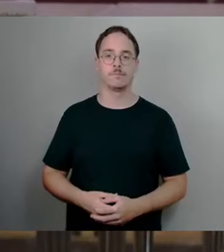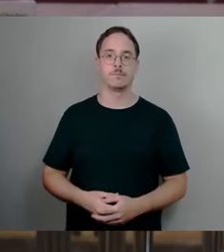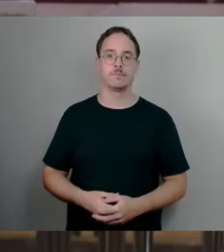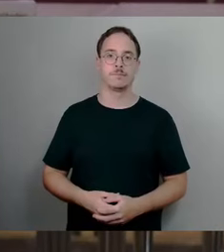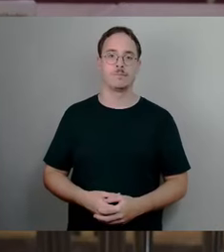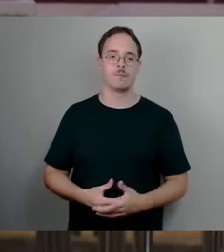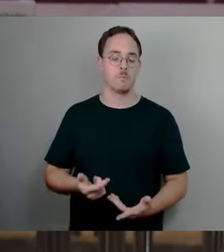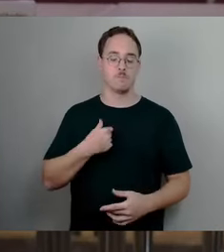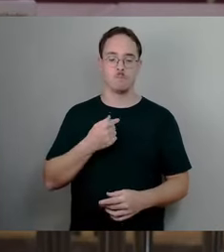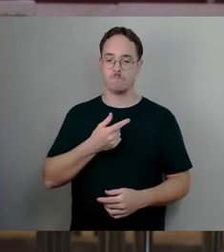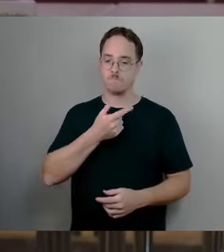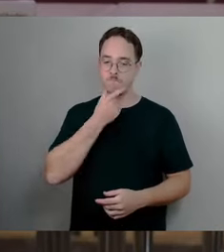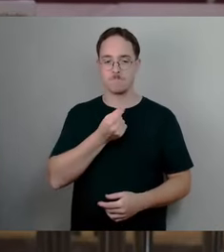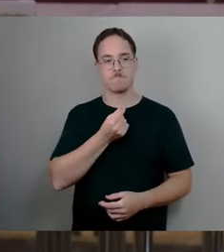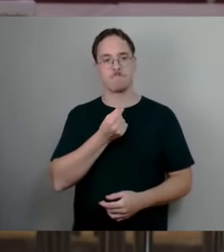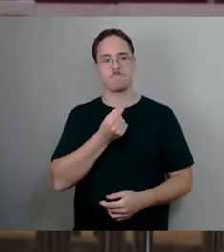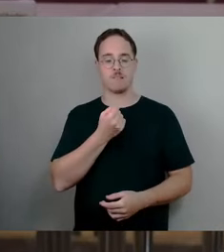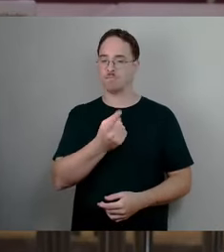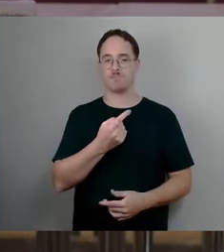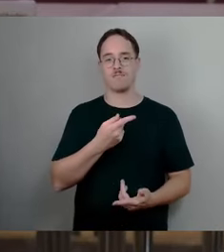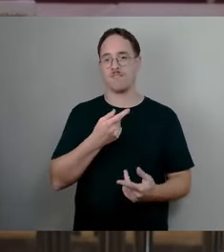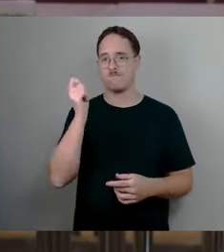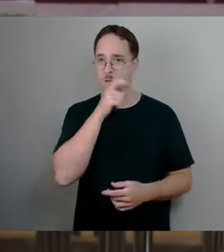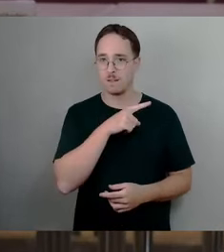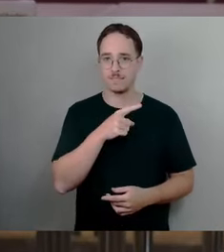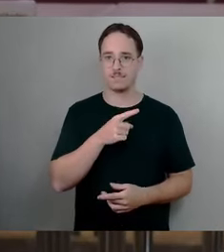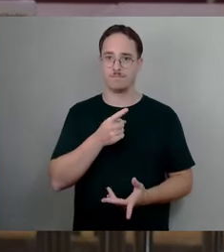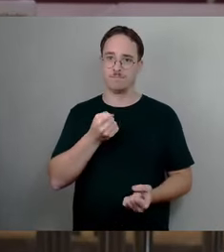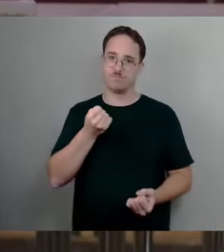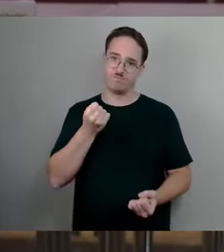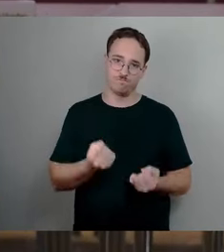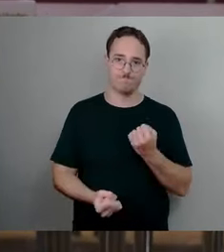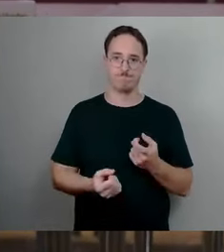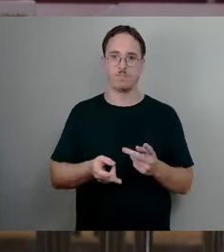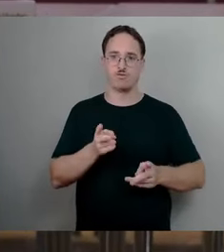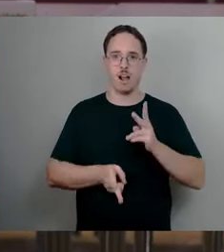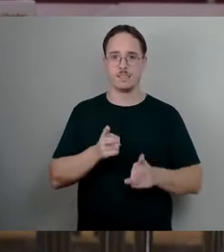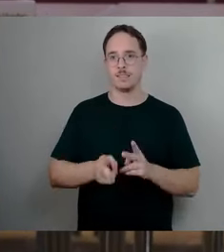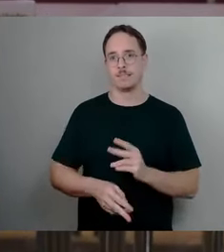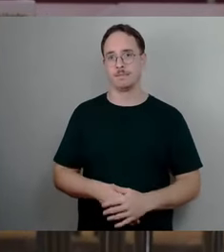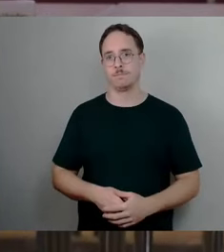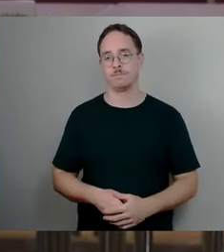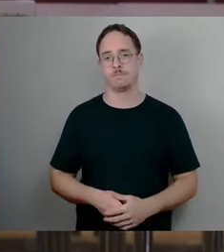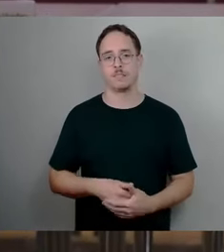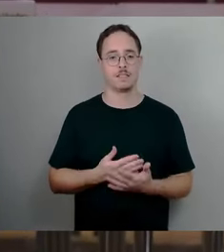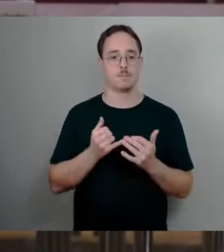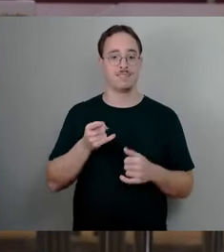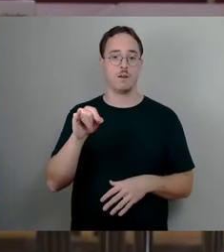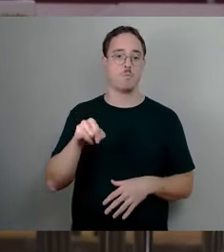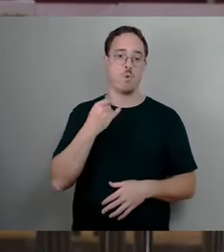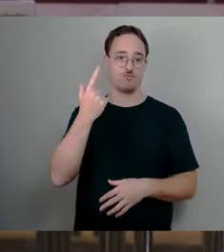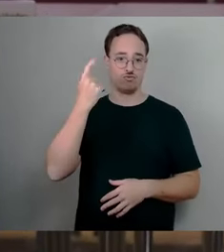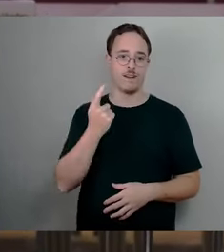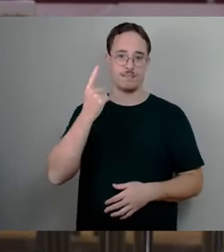leider ist dieses Projekt natürlich auch jetzt erst mal mit einem schlechten Start behaftet und eigentlich negativ